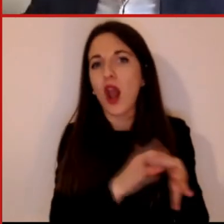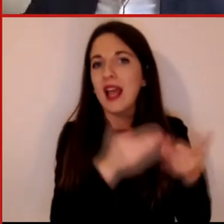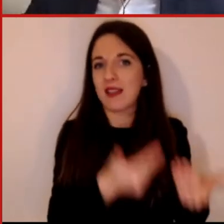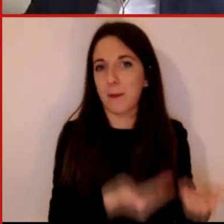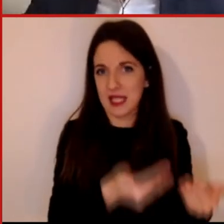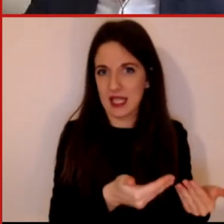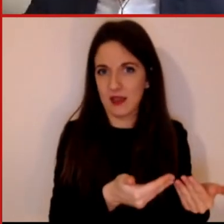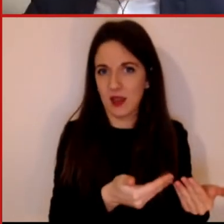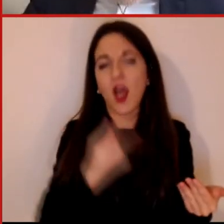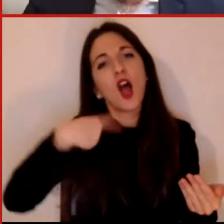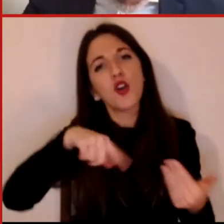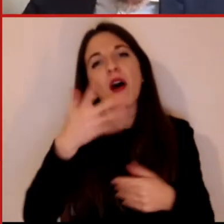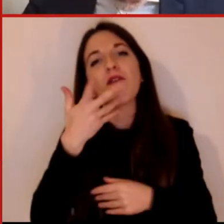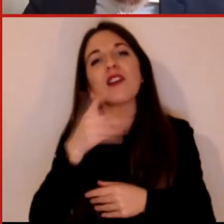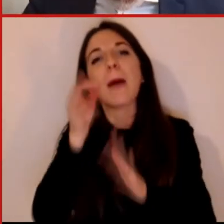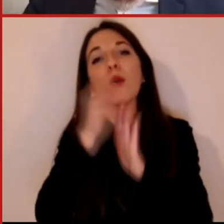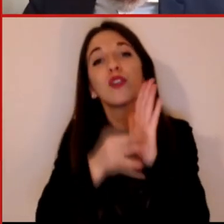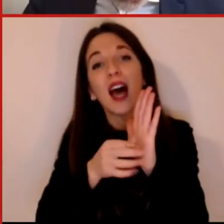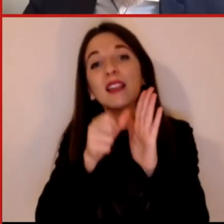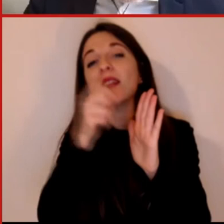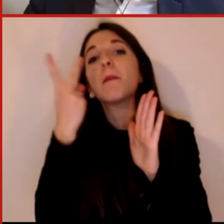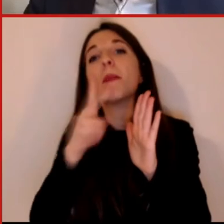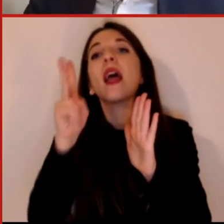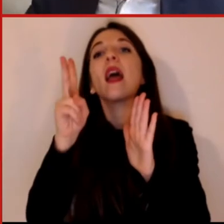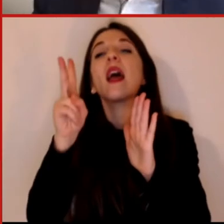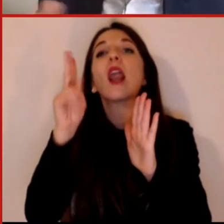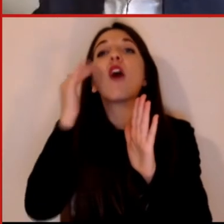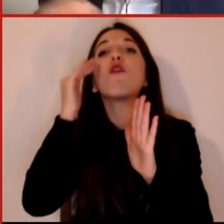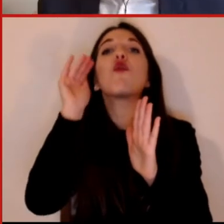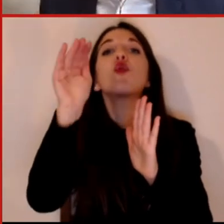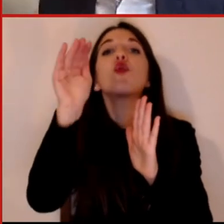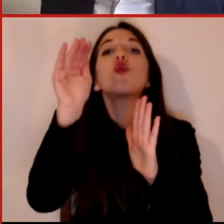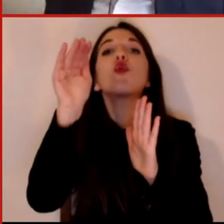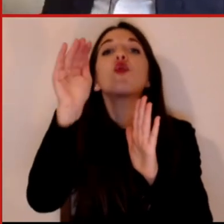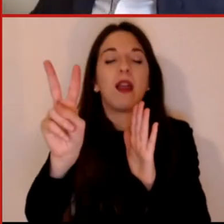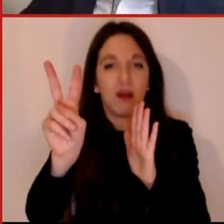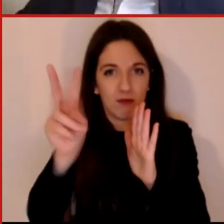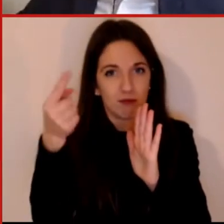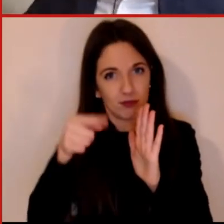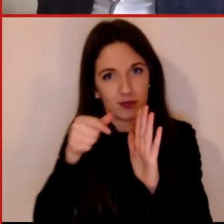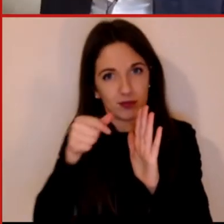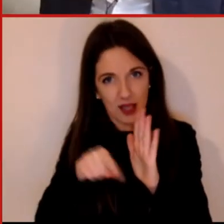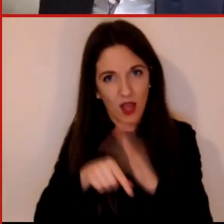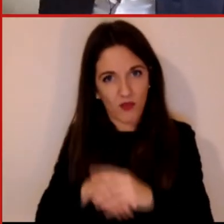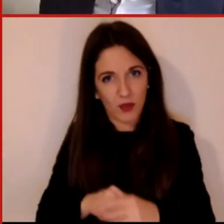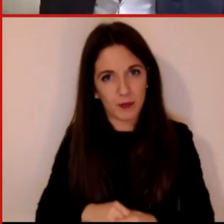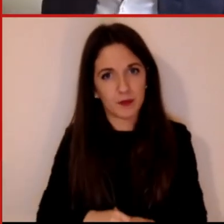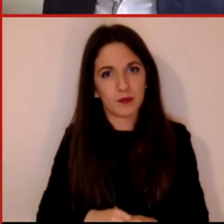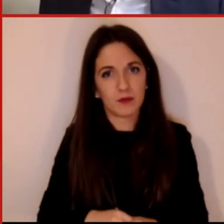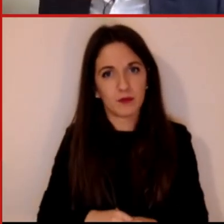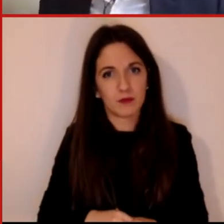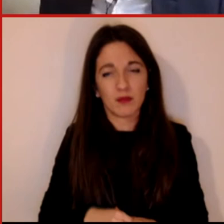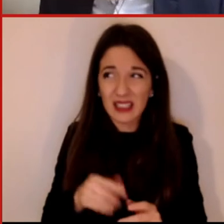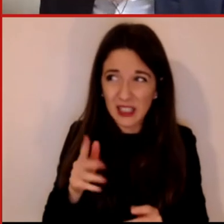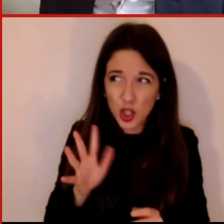il futuro e questo è un uso dei dati che va verso il futuro e qui usciamo di nuovo dal, se ho ancora cinque